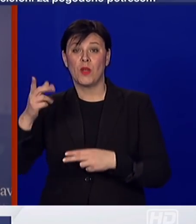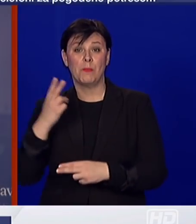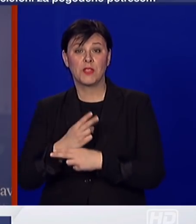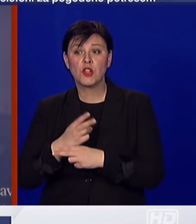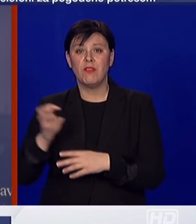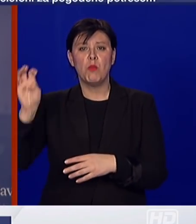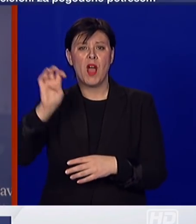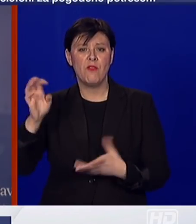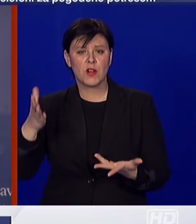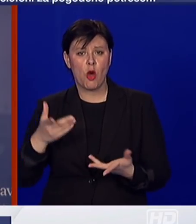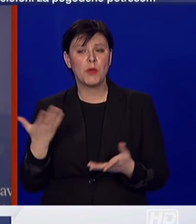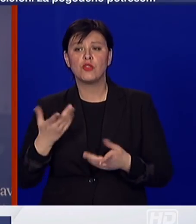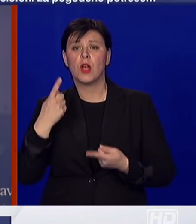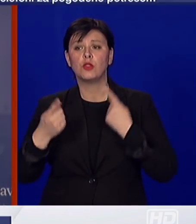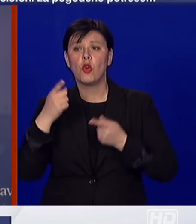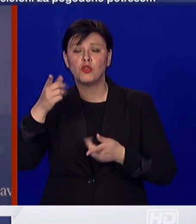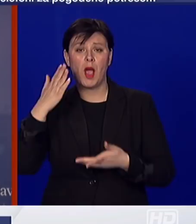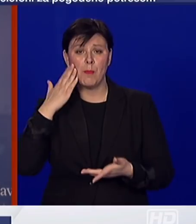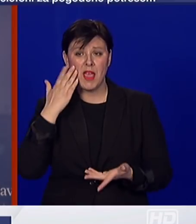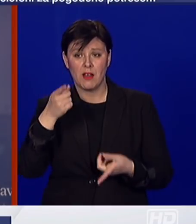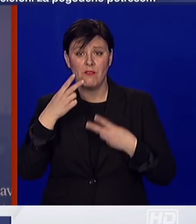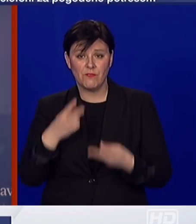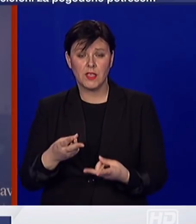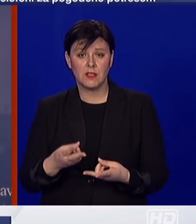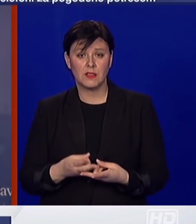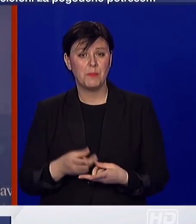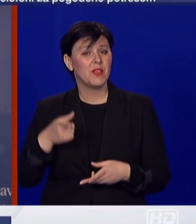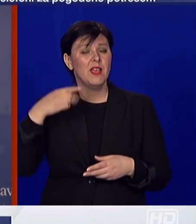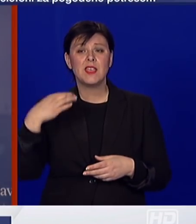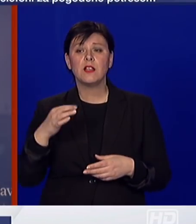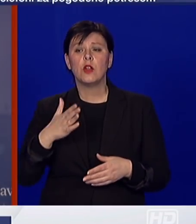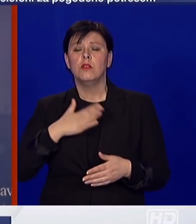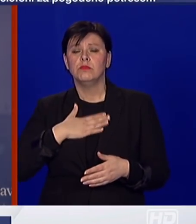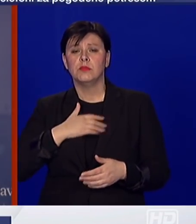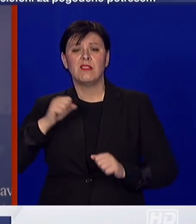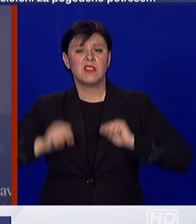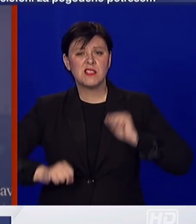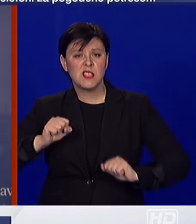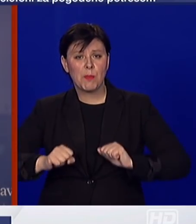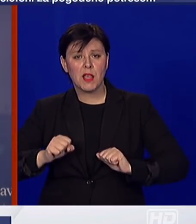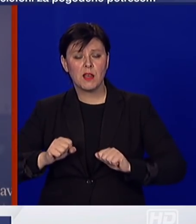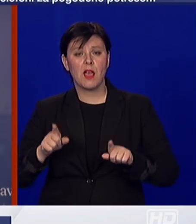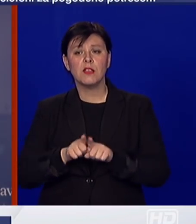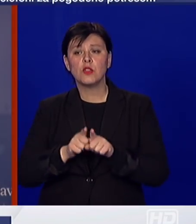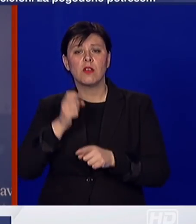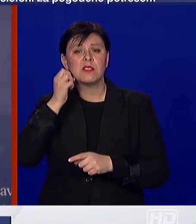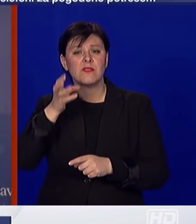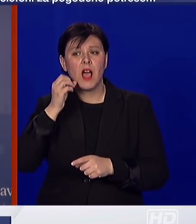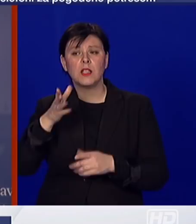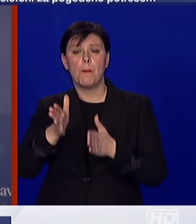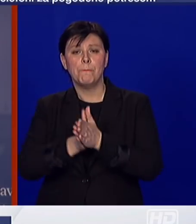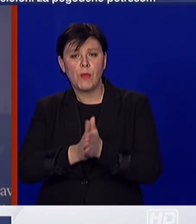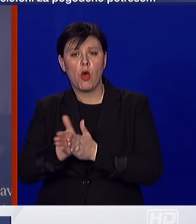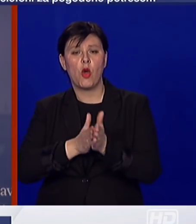Evropi, što se događa u Americi. Dakle, jedino samodisciplinom, jedino svakodnevnim apelima